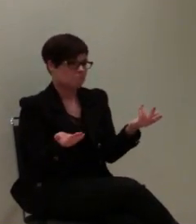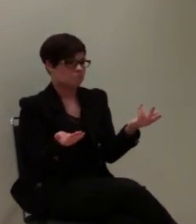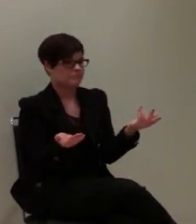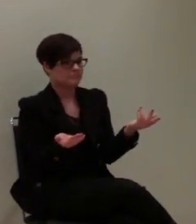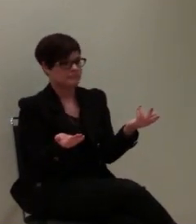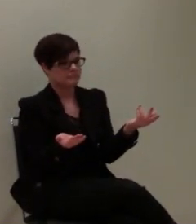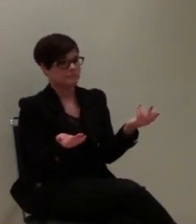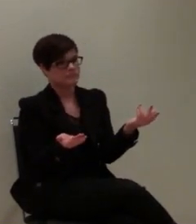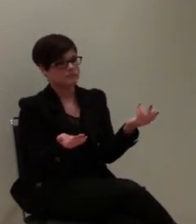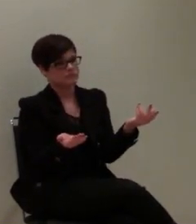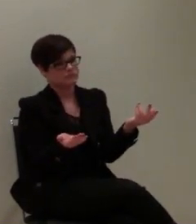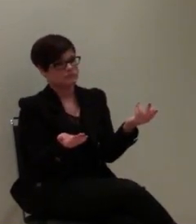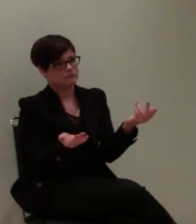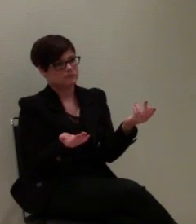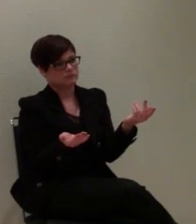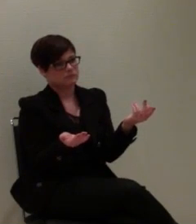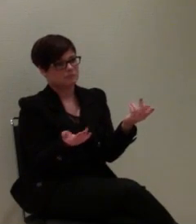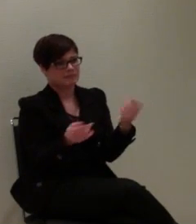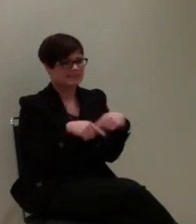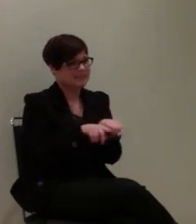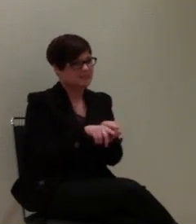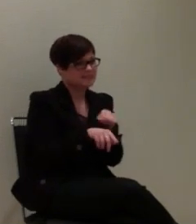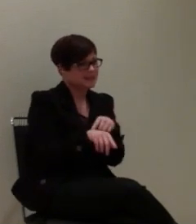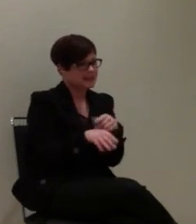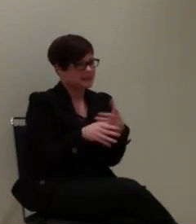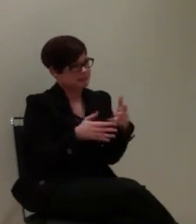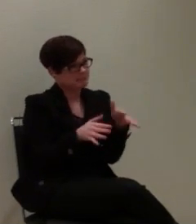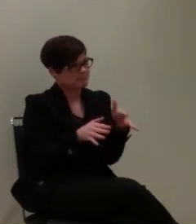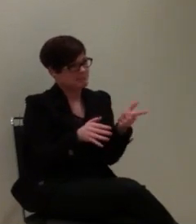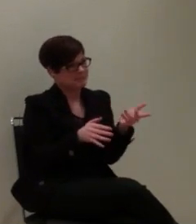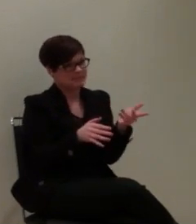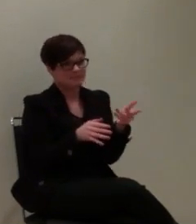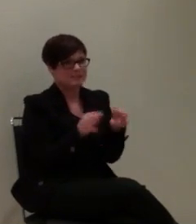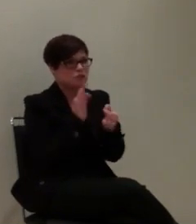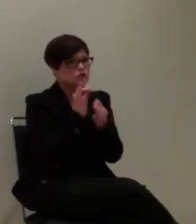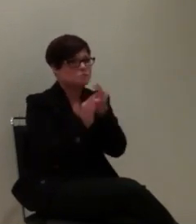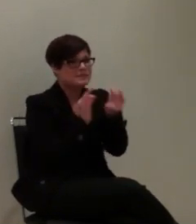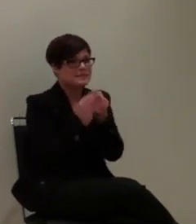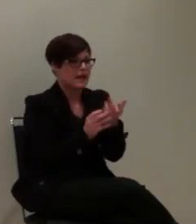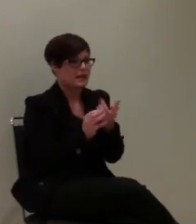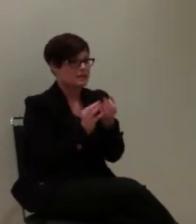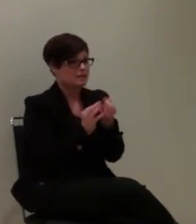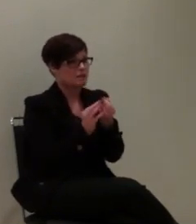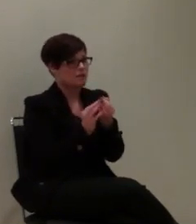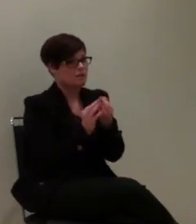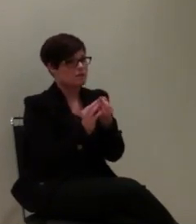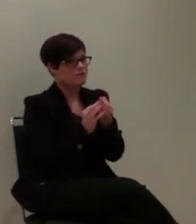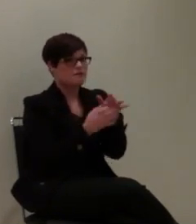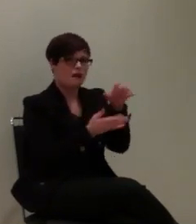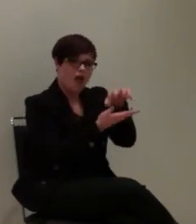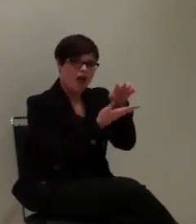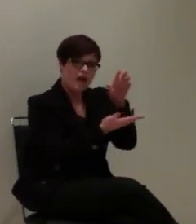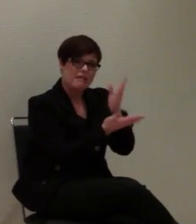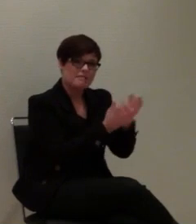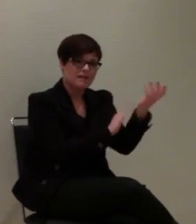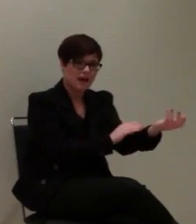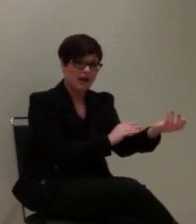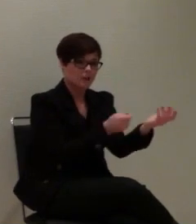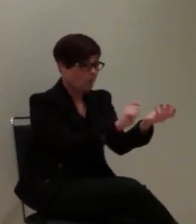und die aber gleichzeitig nicht unbedingt irgendwelche speziellen Voraussetzungen an den Endgeräten